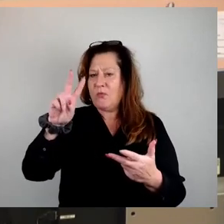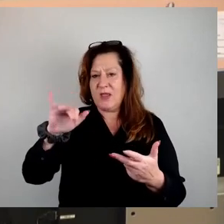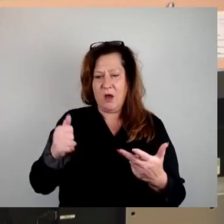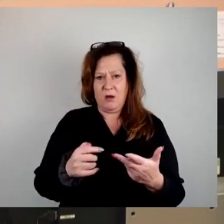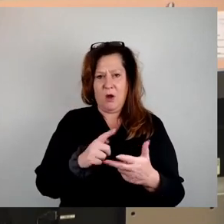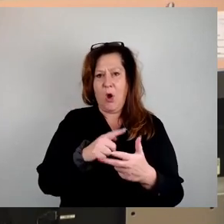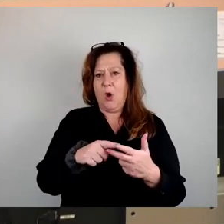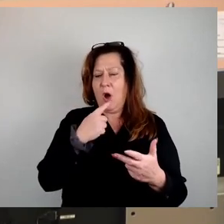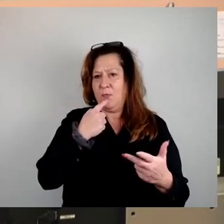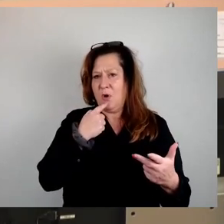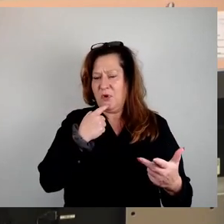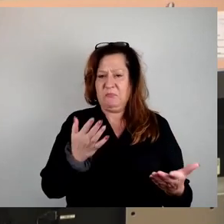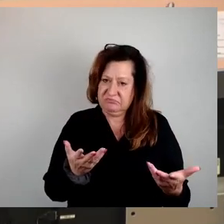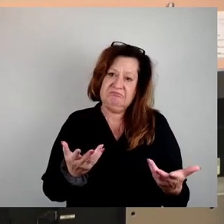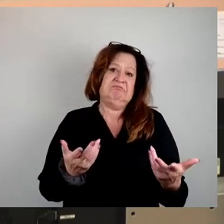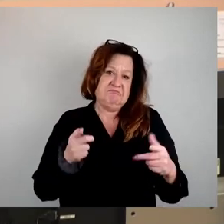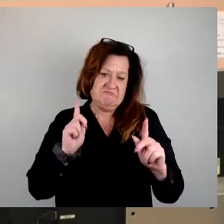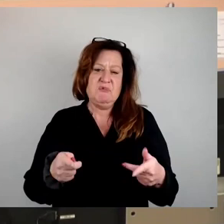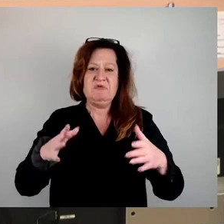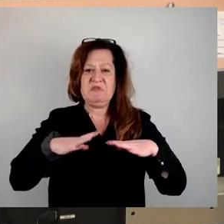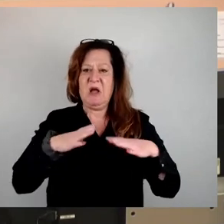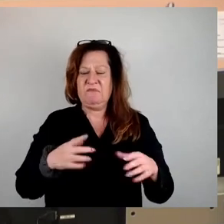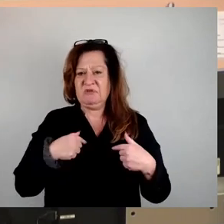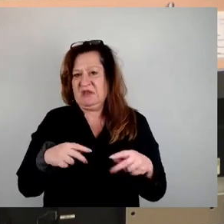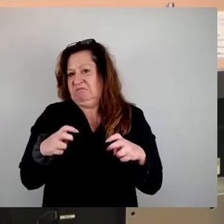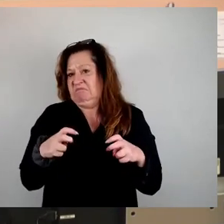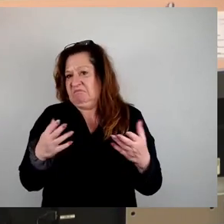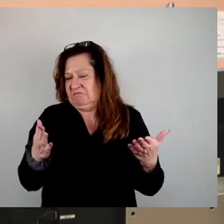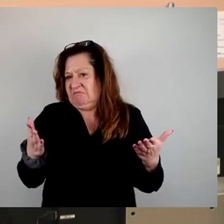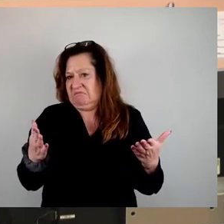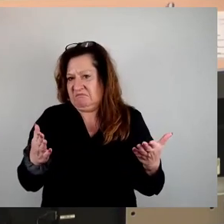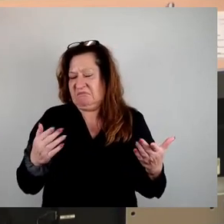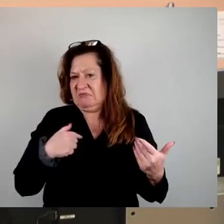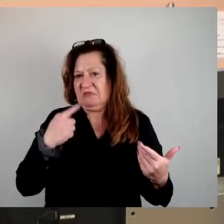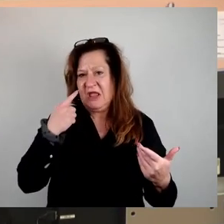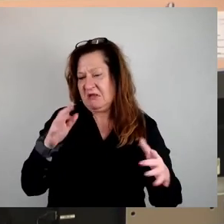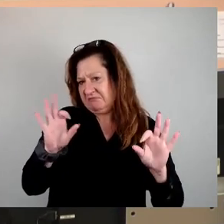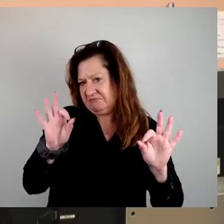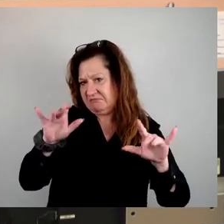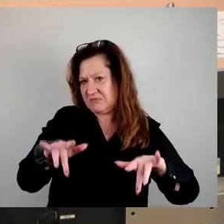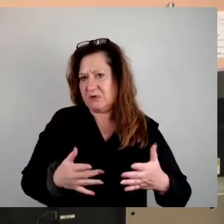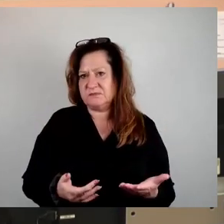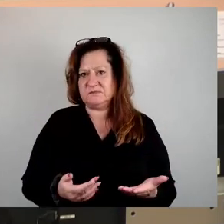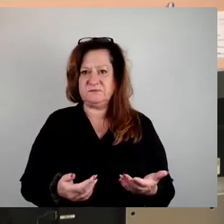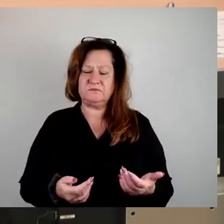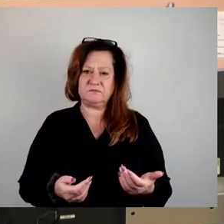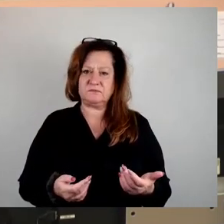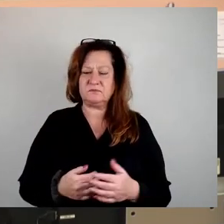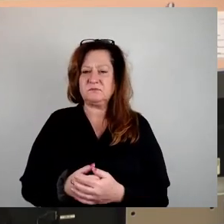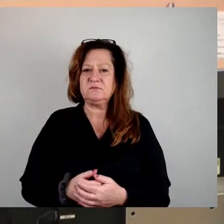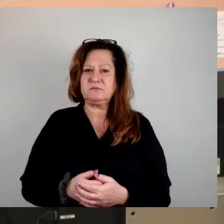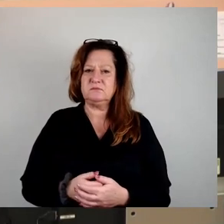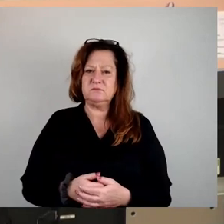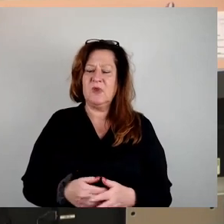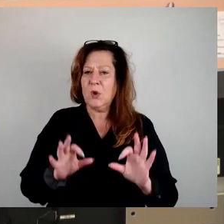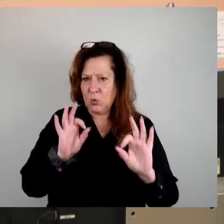sehr gespannt und sehr skeptisch. Und wir müssen uns da auch auf Gefährdungen einstellen. Was gut ist, diese Wohnungen